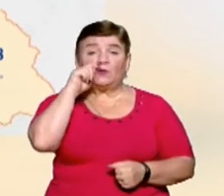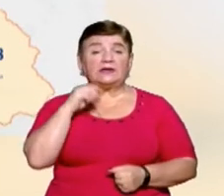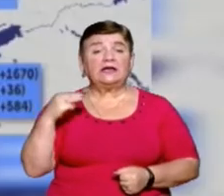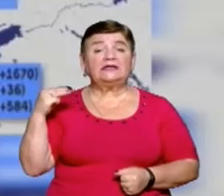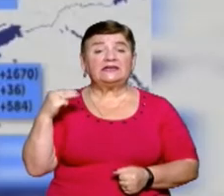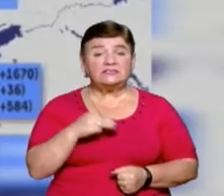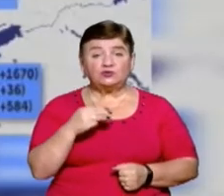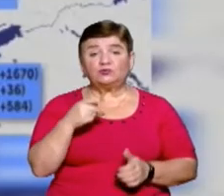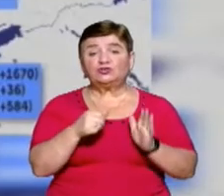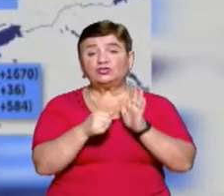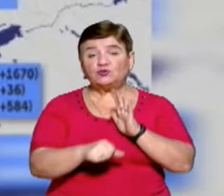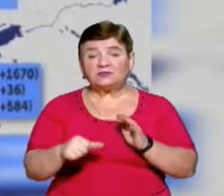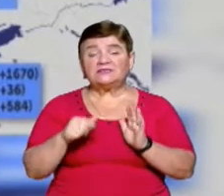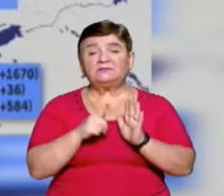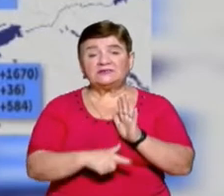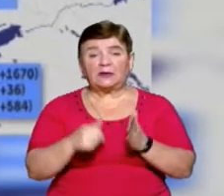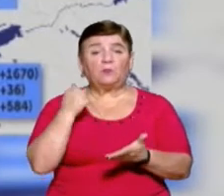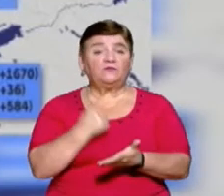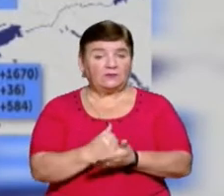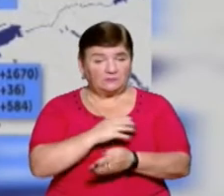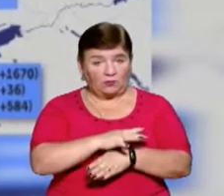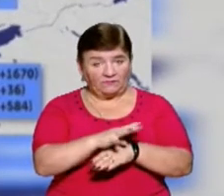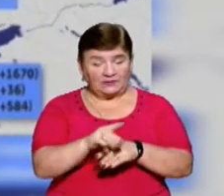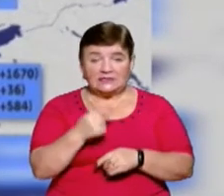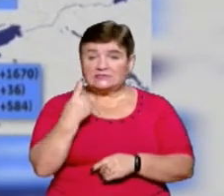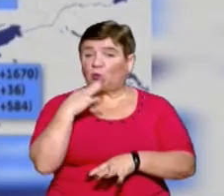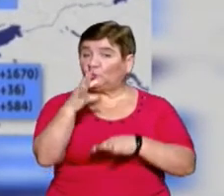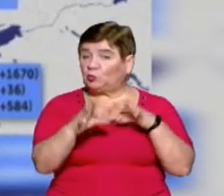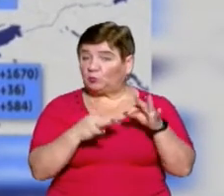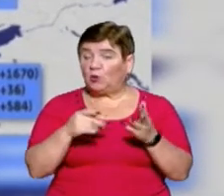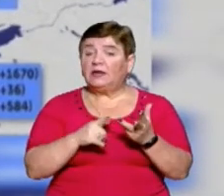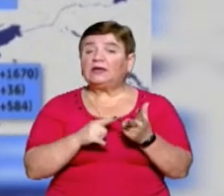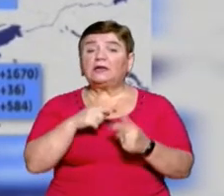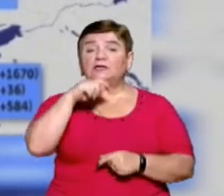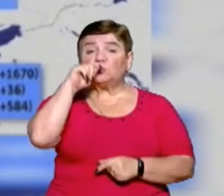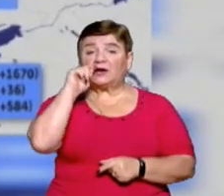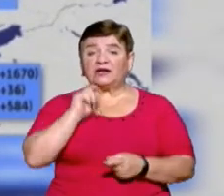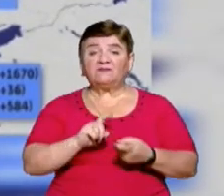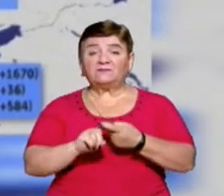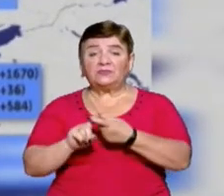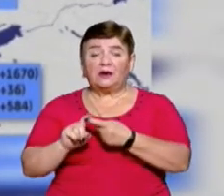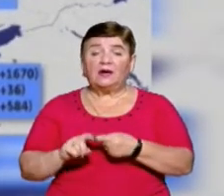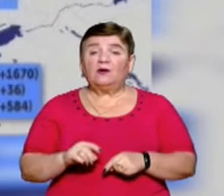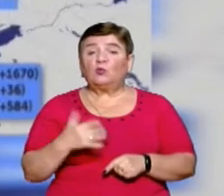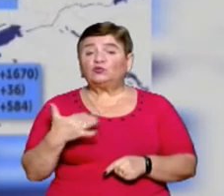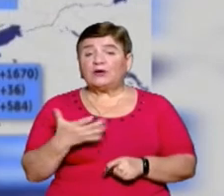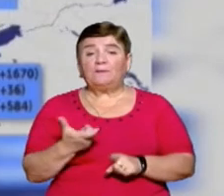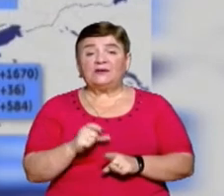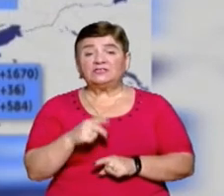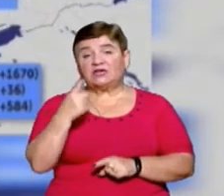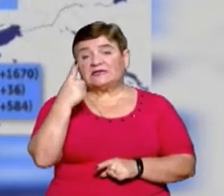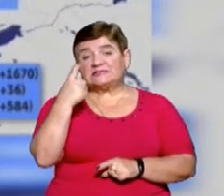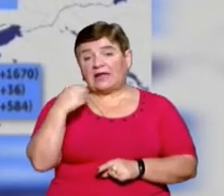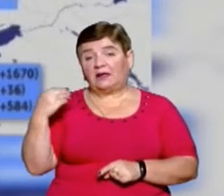1670 підтверджених випадків COVID-19 за добу. Кількість українців, які інфікувалися коронавірусом, вже більше